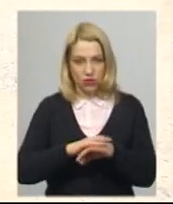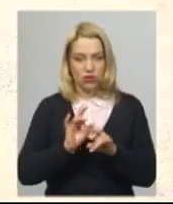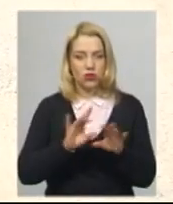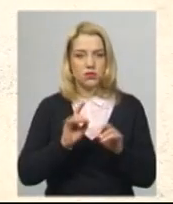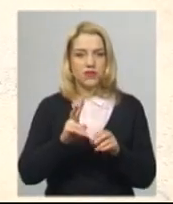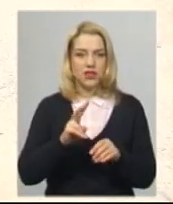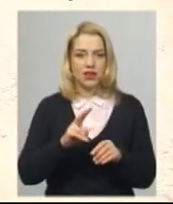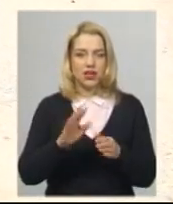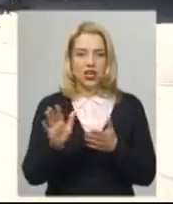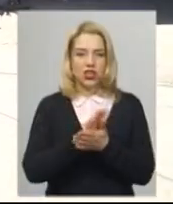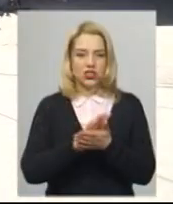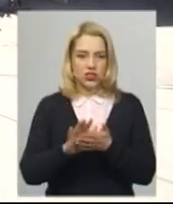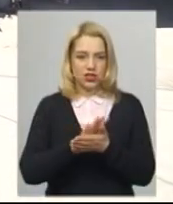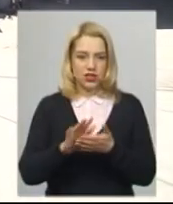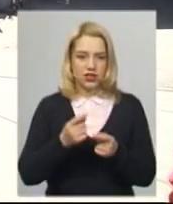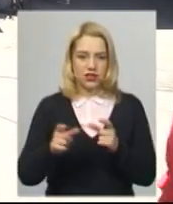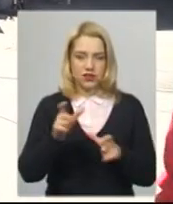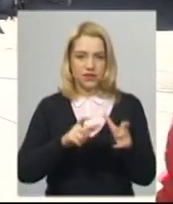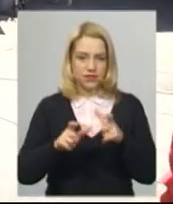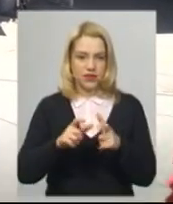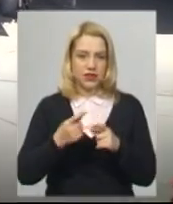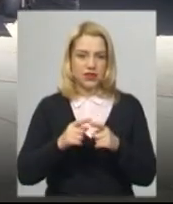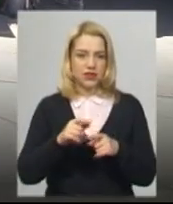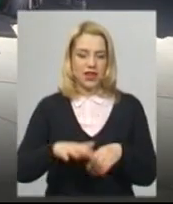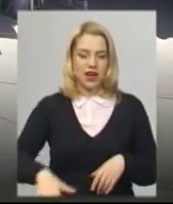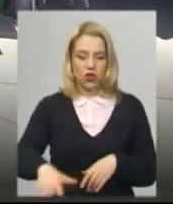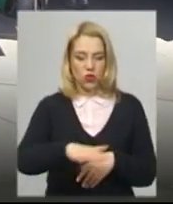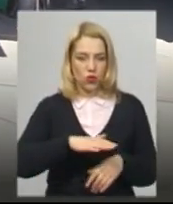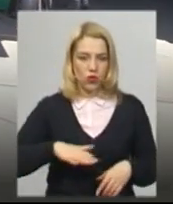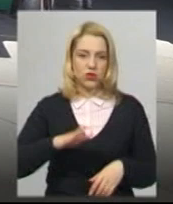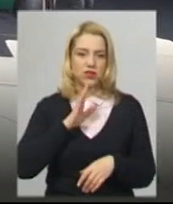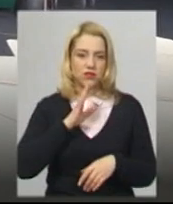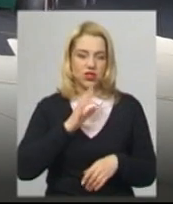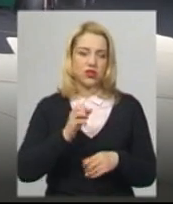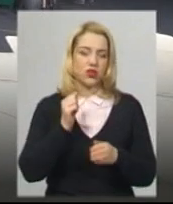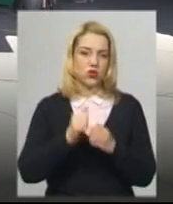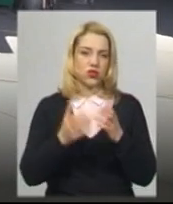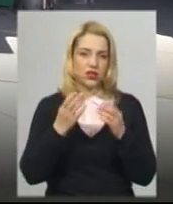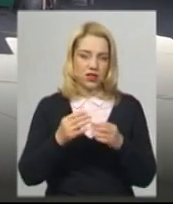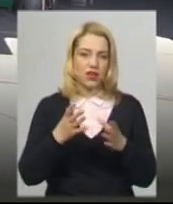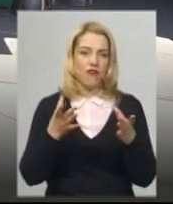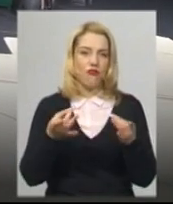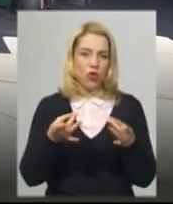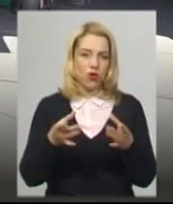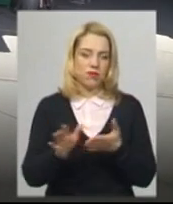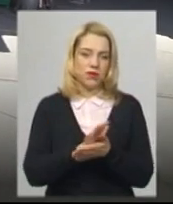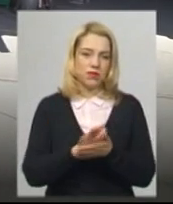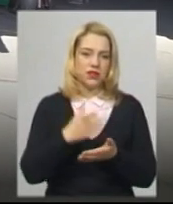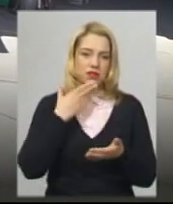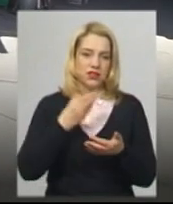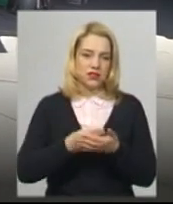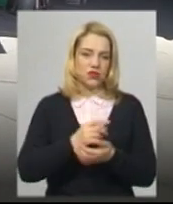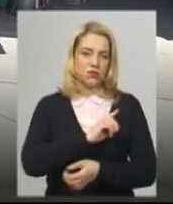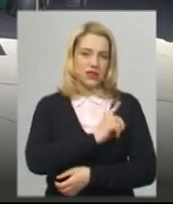дезінфікують територію ринку. Кожен день дівчата прибирають, роблять вологе прибирання, і після цього ми своїми силами,